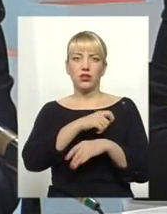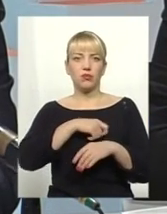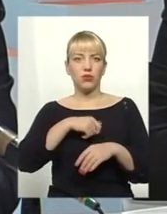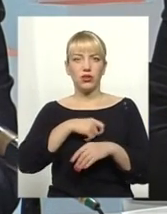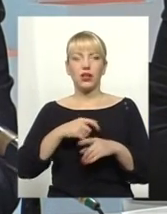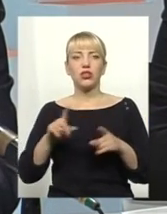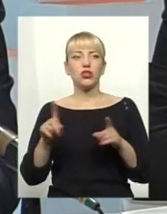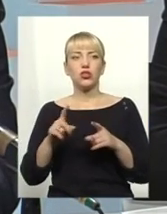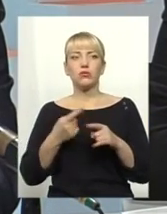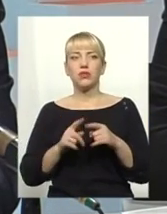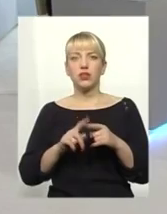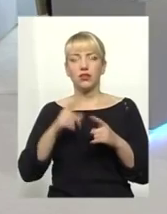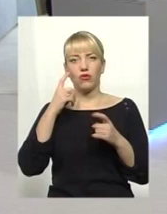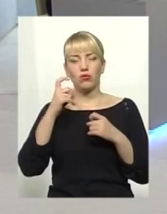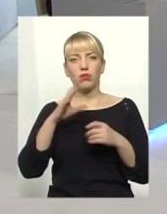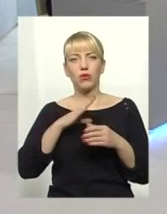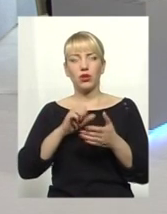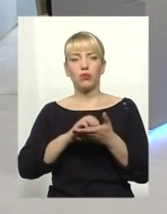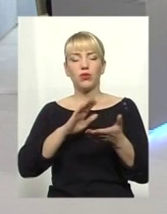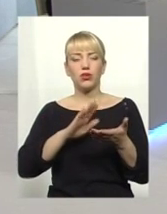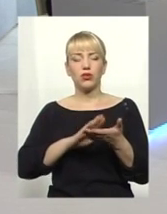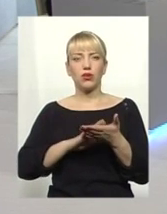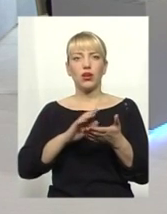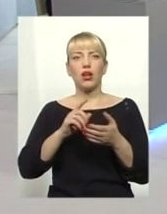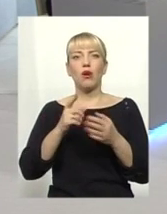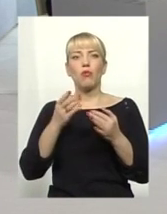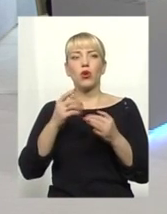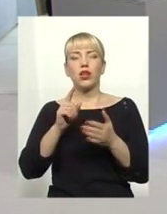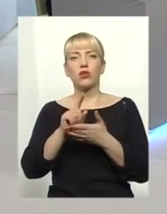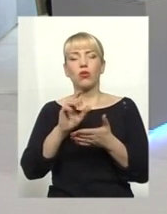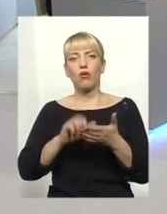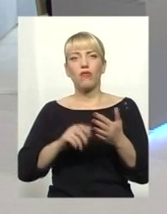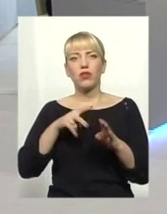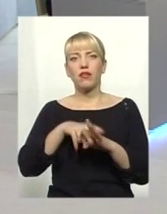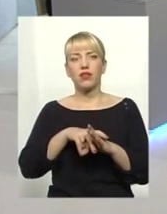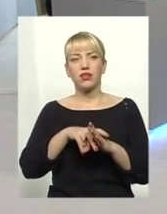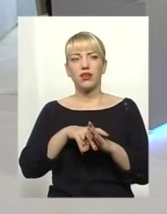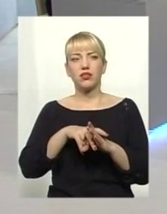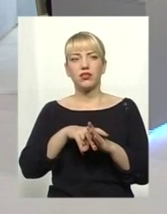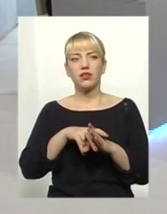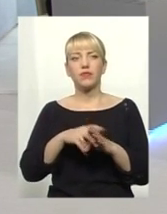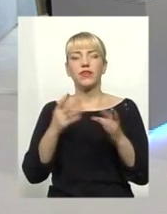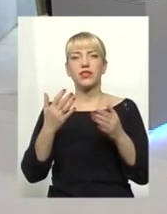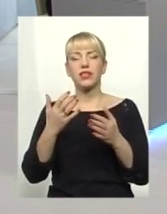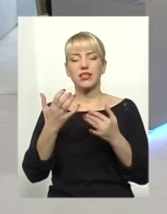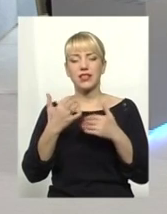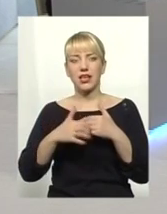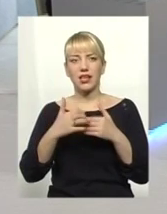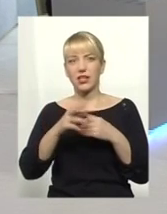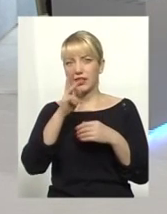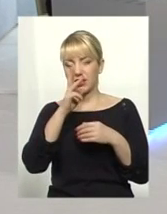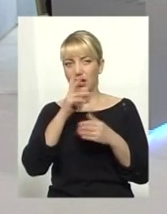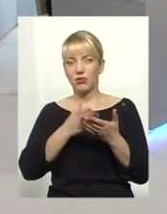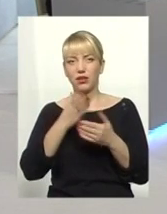щоб все-таки була інформація щодо податкового навантаження, скільки сплочено податків даним підприємствам, яка середня заробітна плата